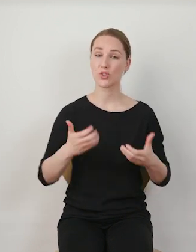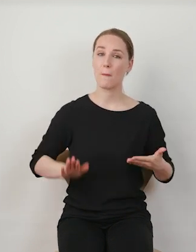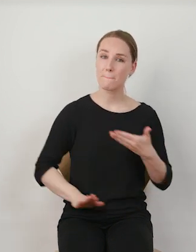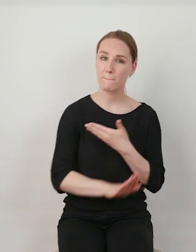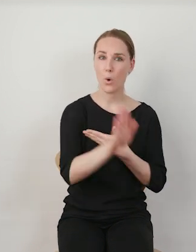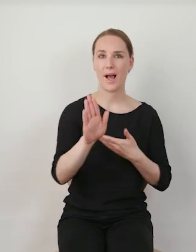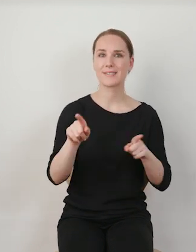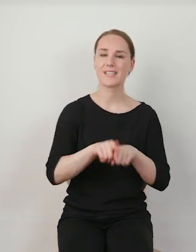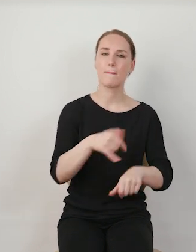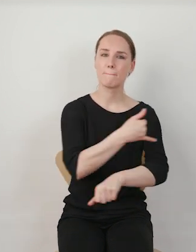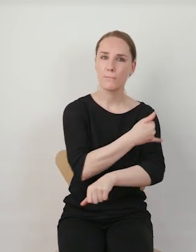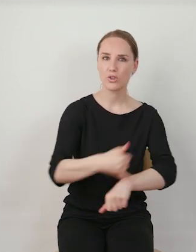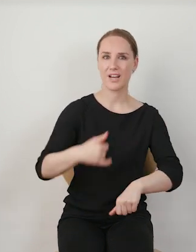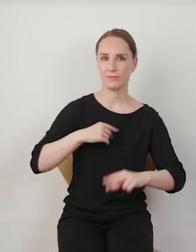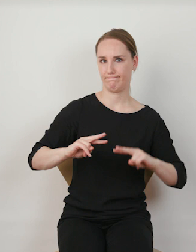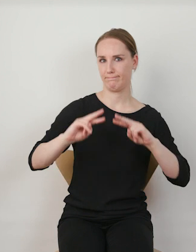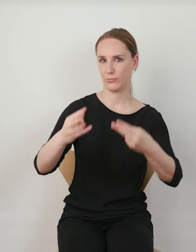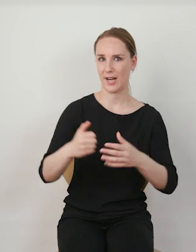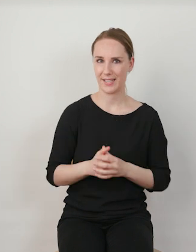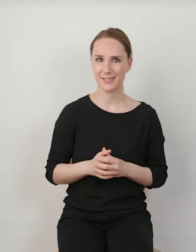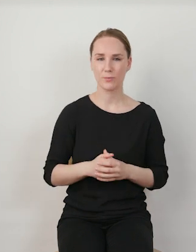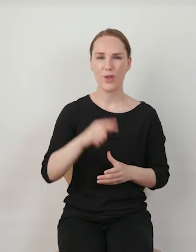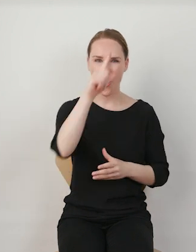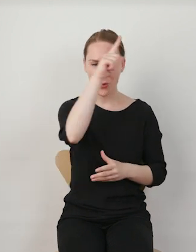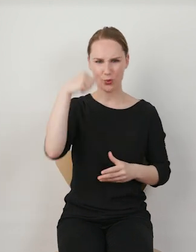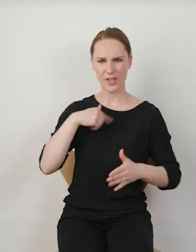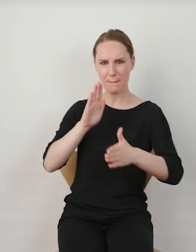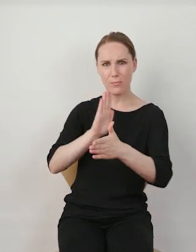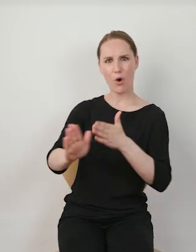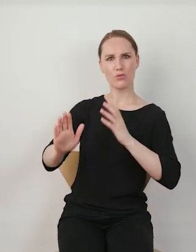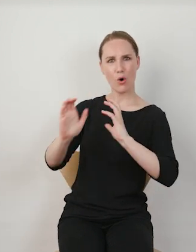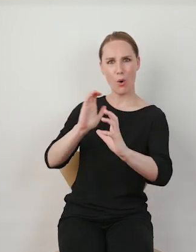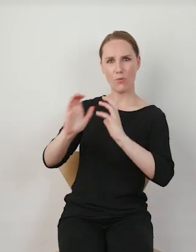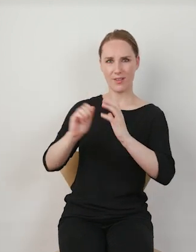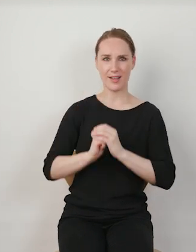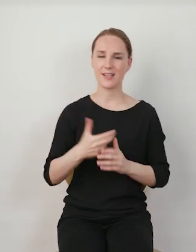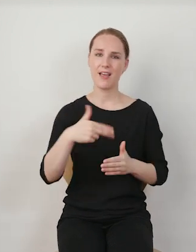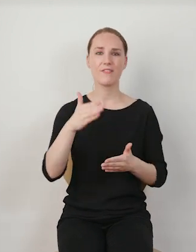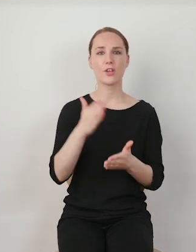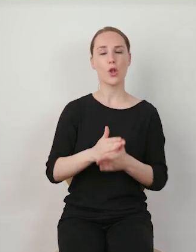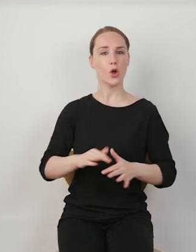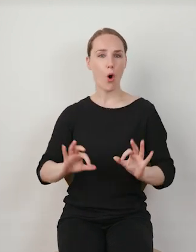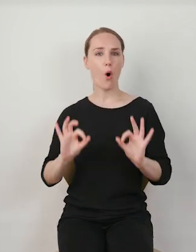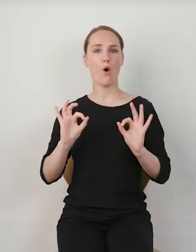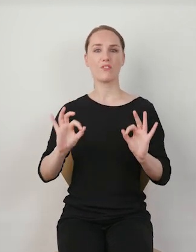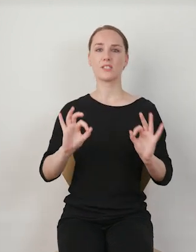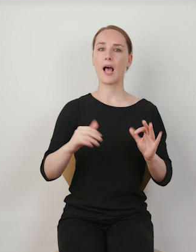nam albo podkreślić swój przekaz. Wychodzą do ludzi jeszcze bardziej niż podczas nagrań, które